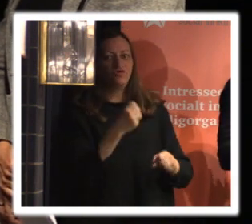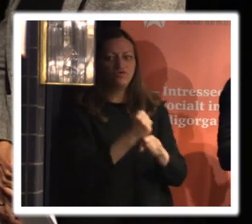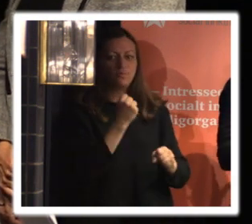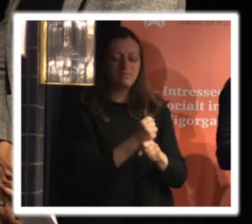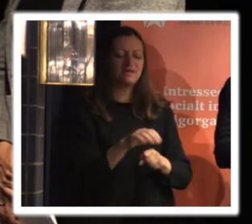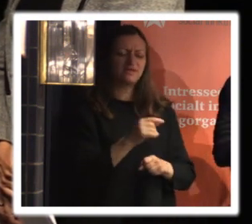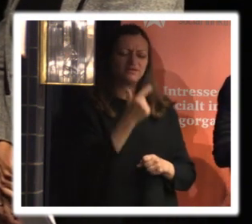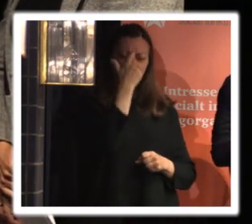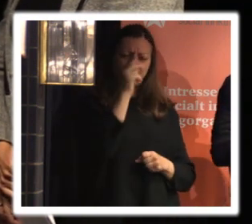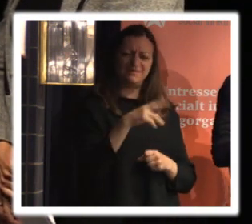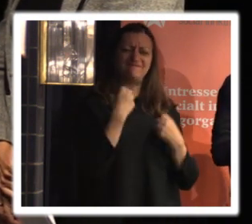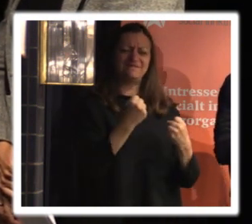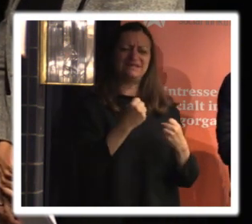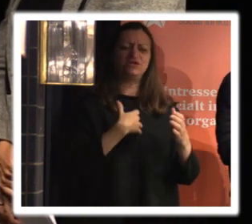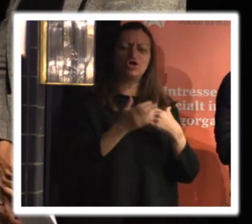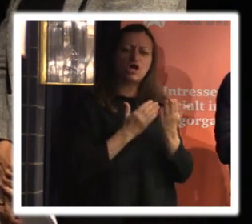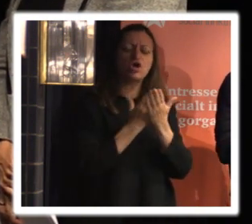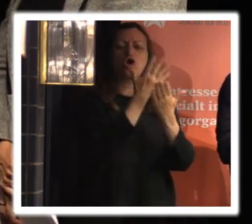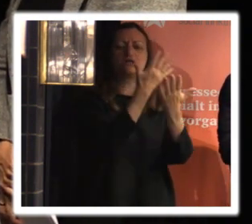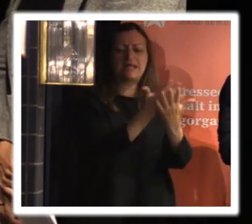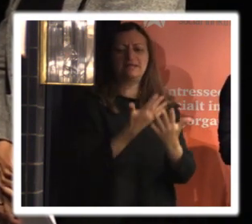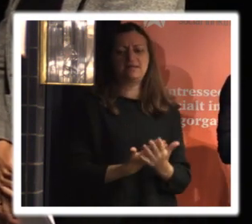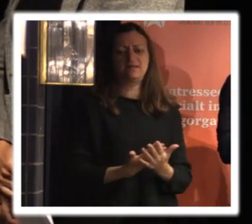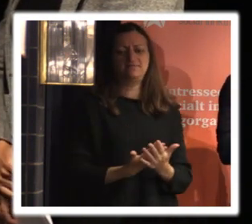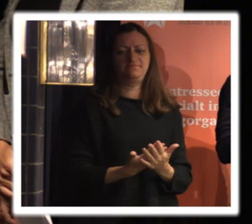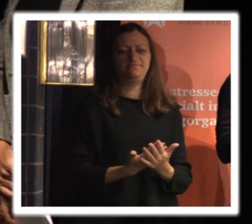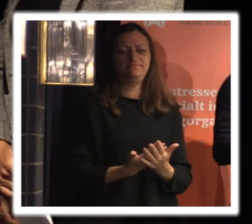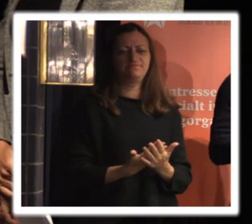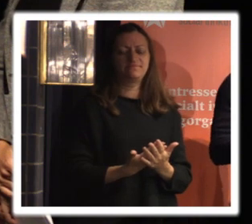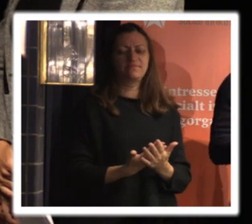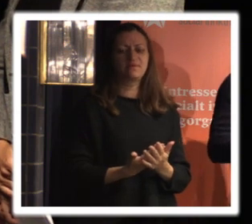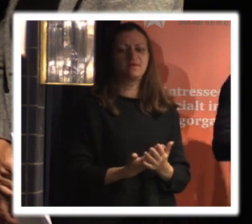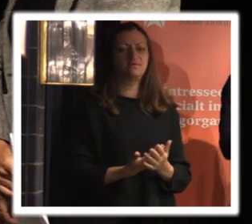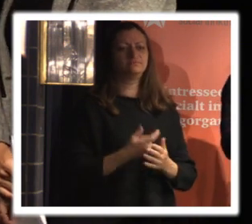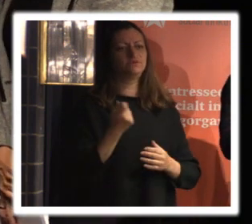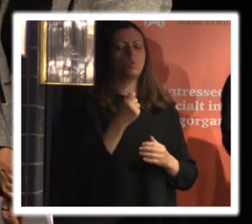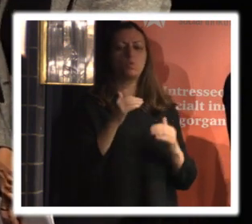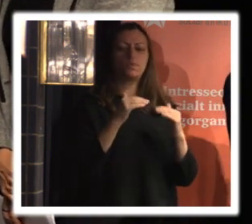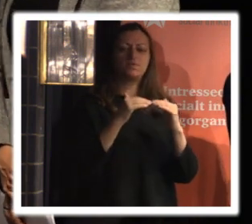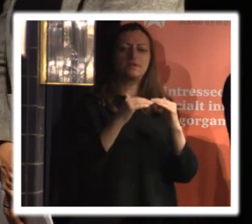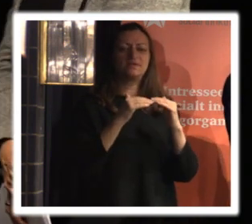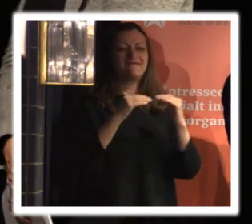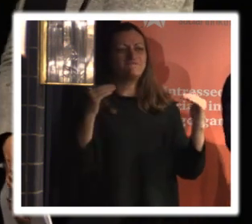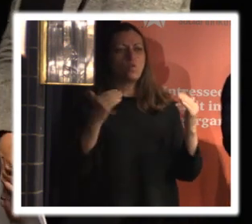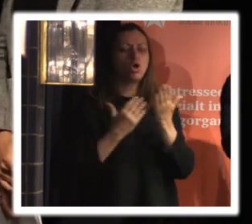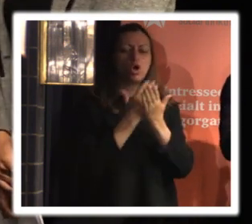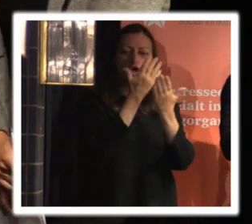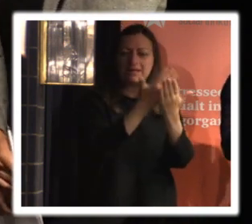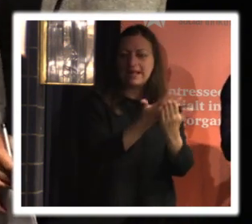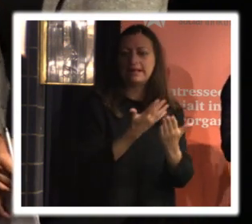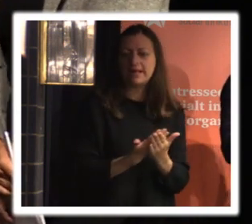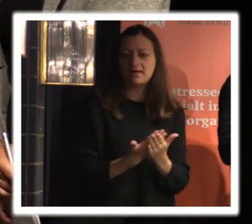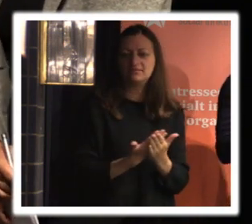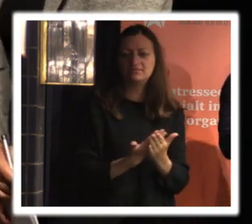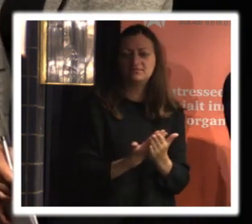här kartläggningen det tipset skickar jag ofta med alltså på någon nivå kartlägga visst alltså